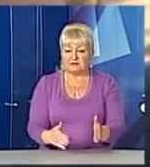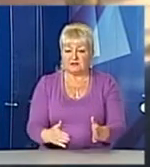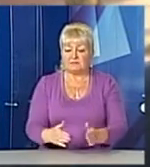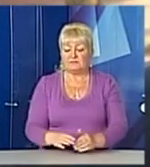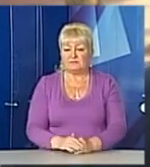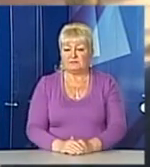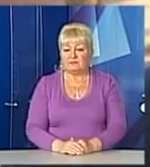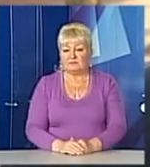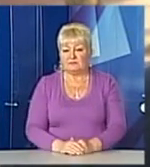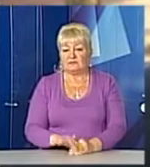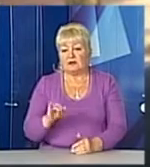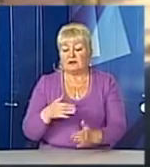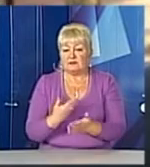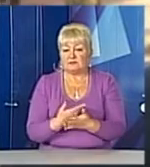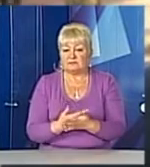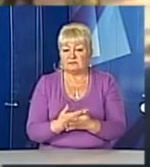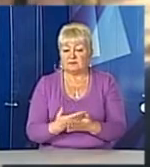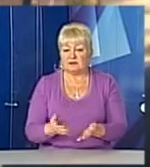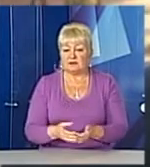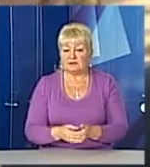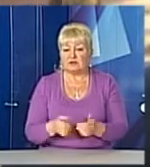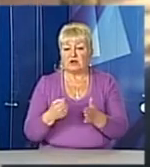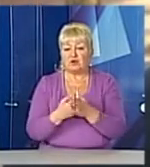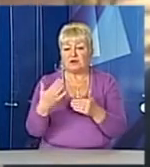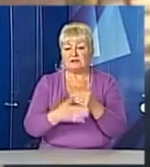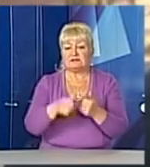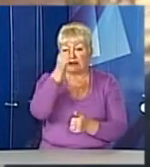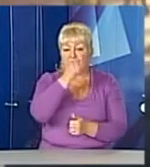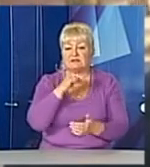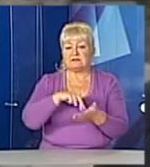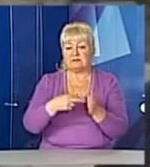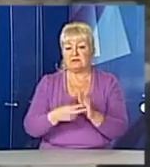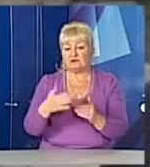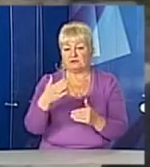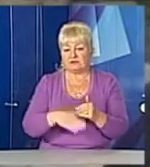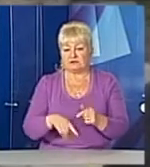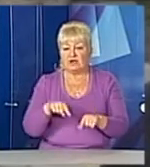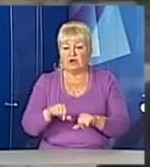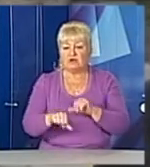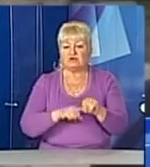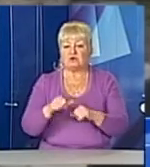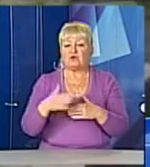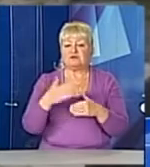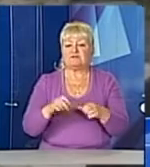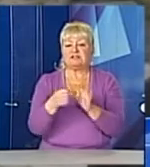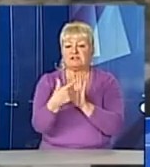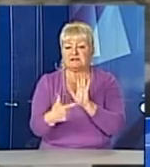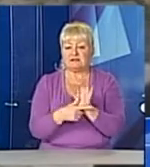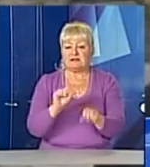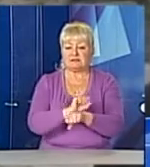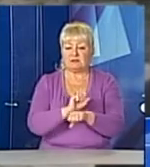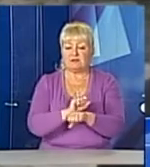принципі, десь порядка, до кінця місяця ми плануємо закінчувати. Цього року завершено 17 балконів на 6